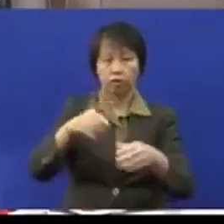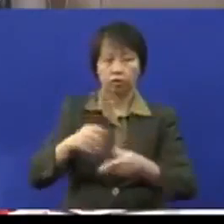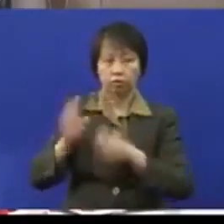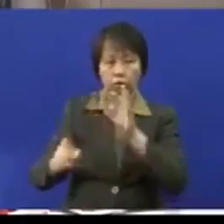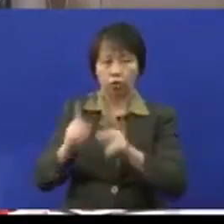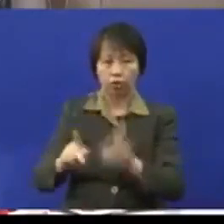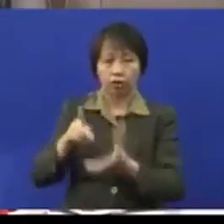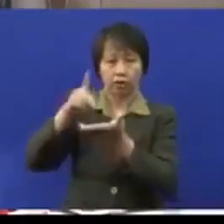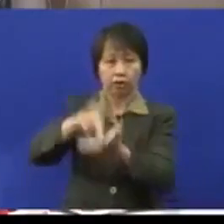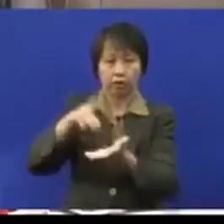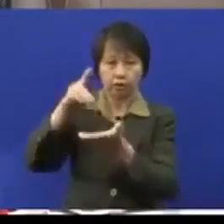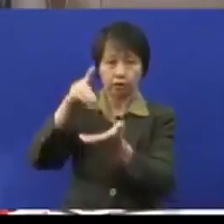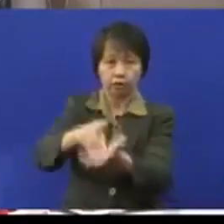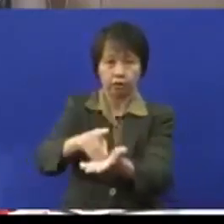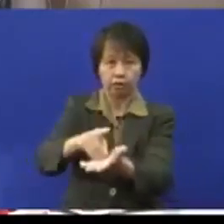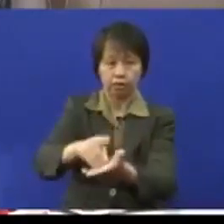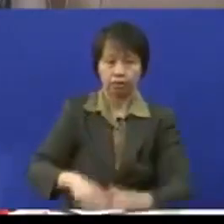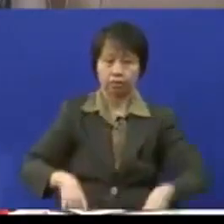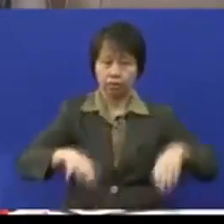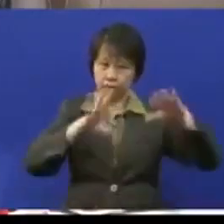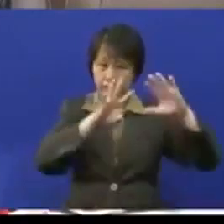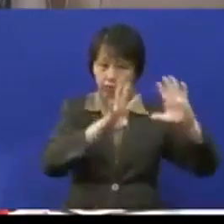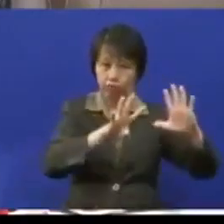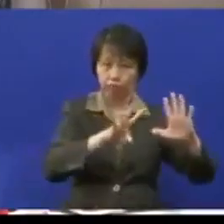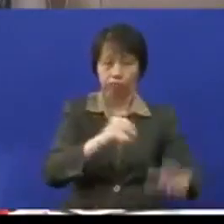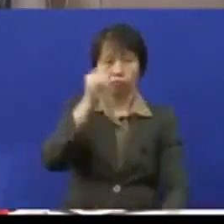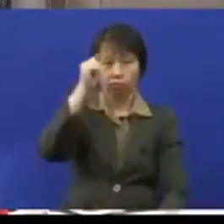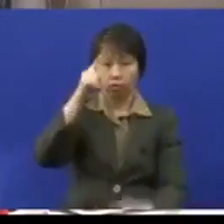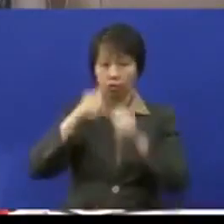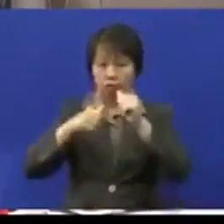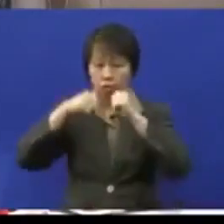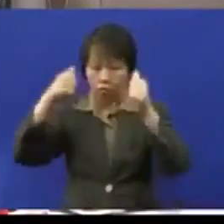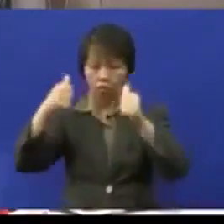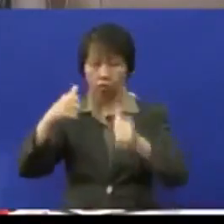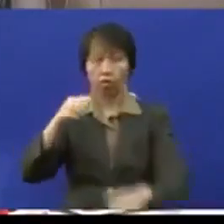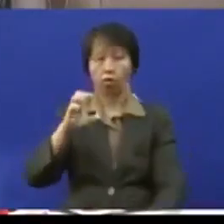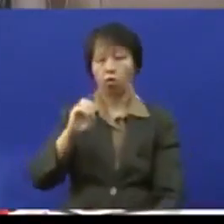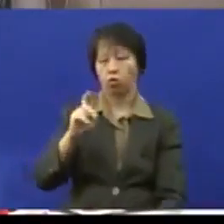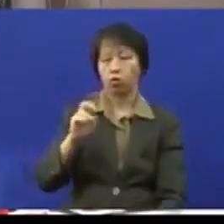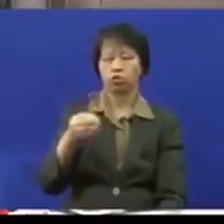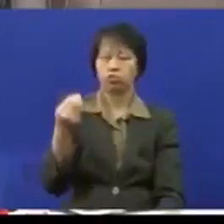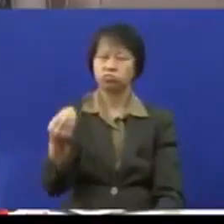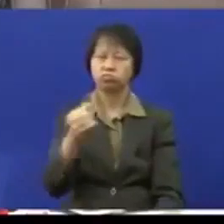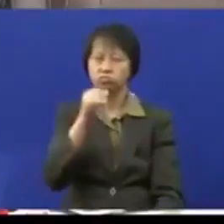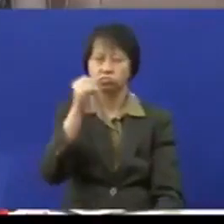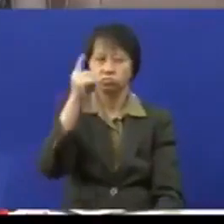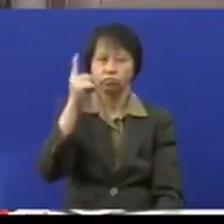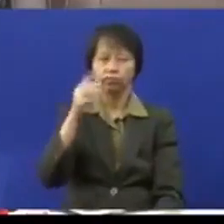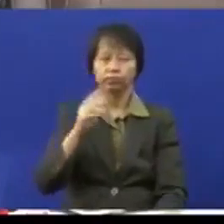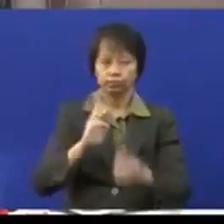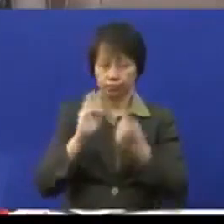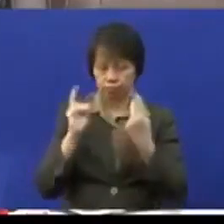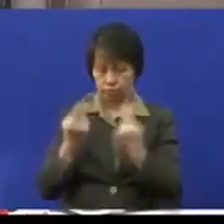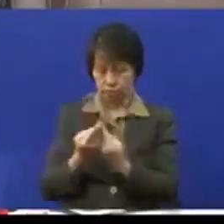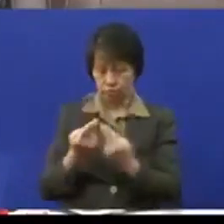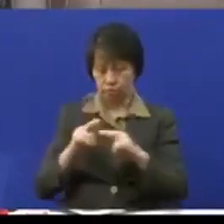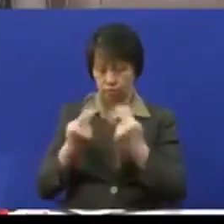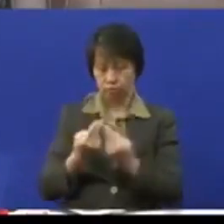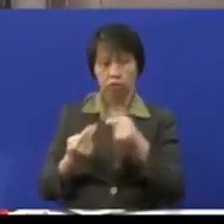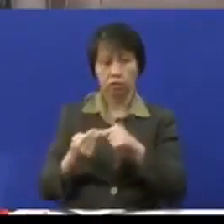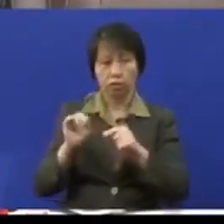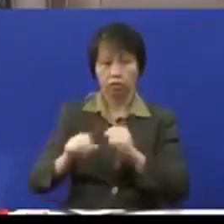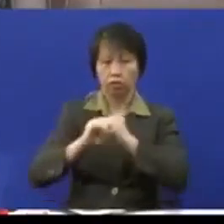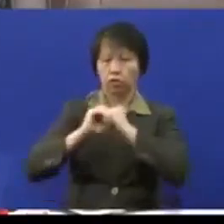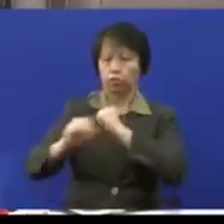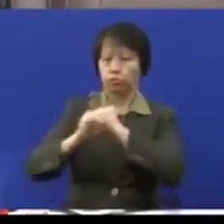-penderma mereka kesembilan memandangkan kesedaran awam tentang OKU masih lagi rendah unit ini juga hendaklah menjalankan